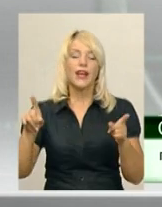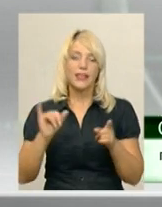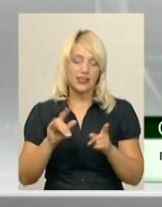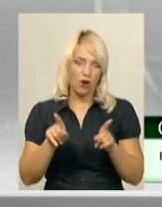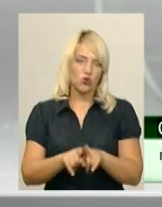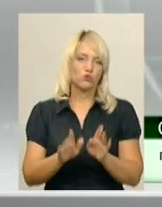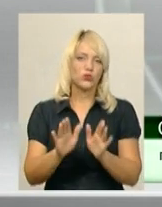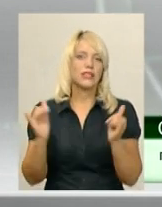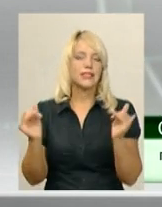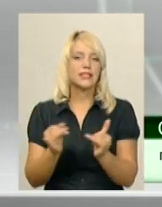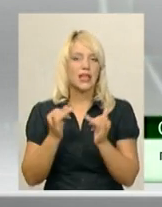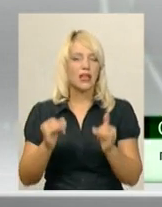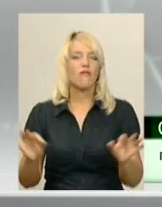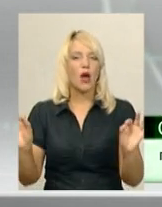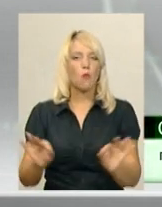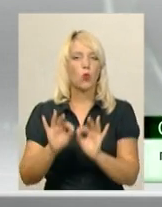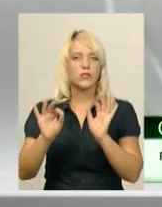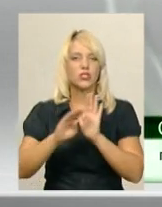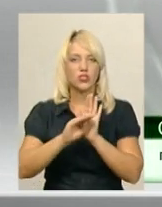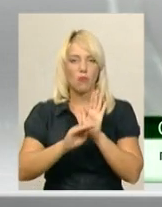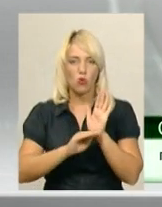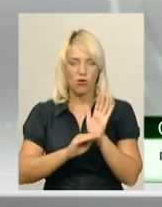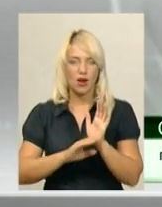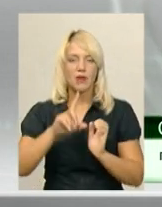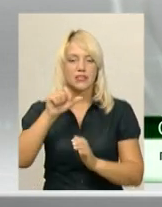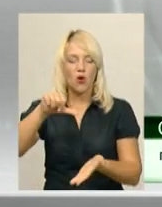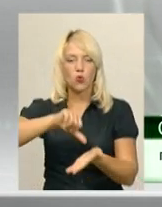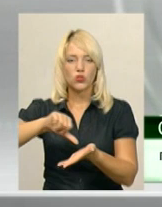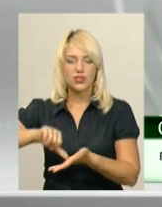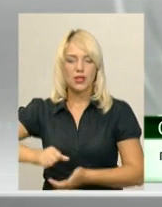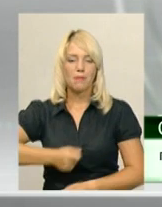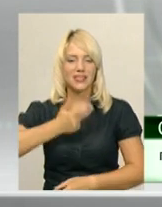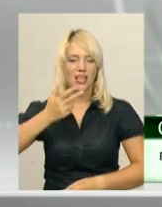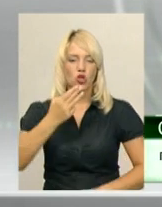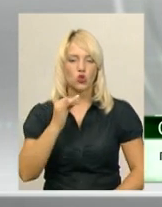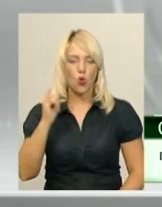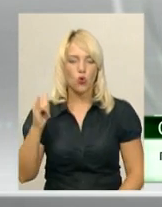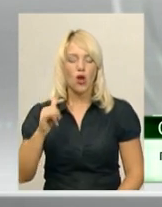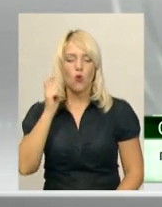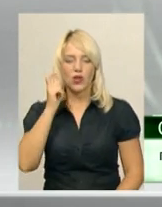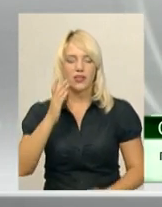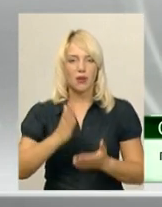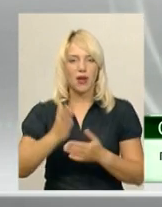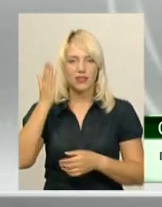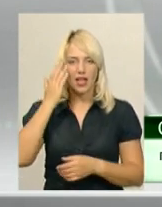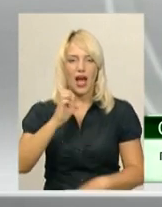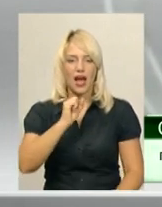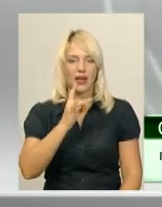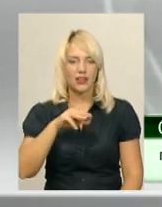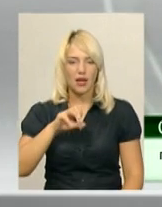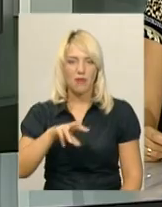цікаво насичена музична програма. За участі призера шоу «Україна має таланти» Артема Харченко.